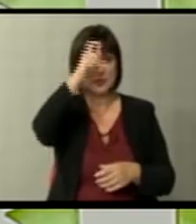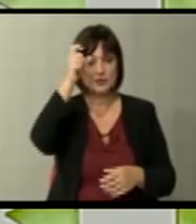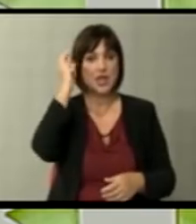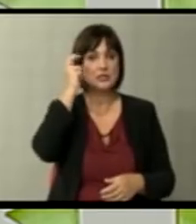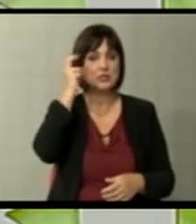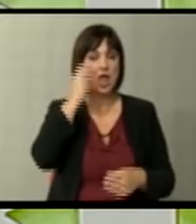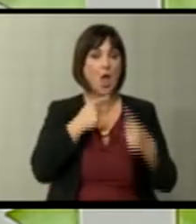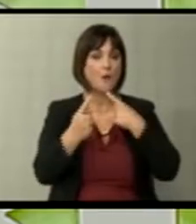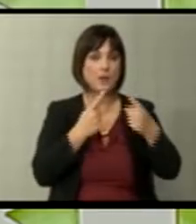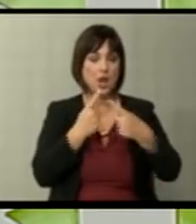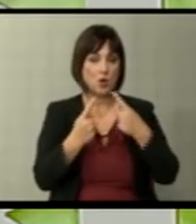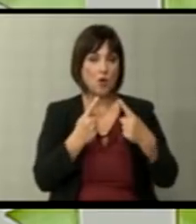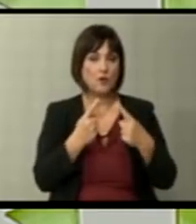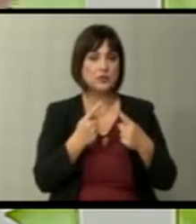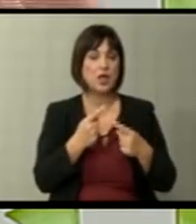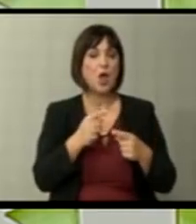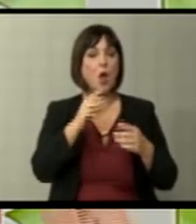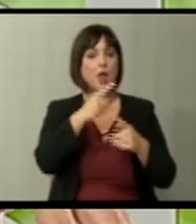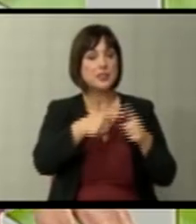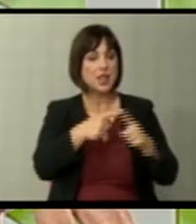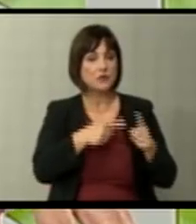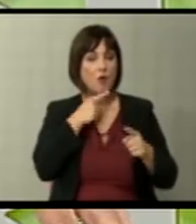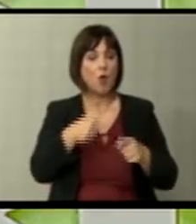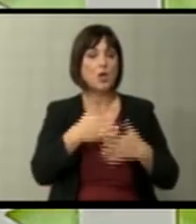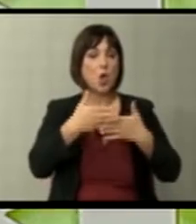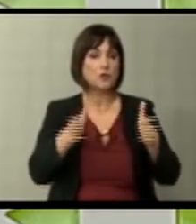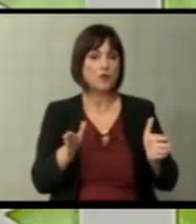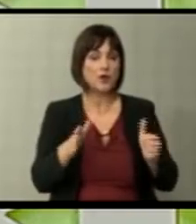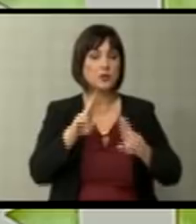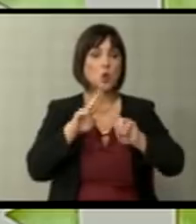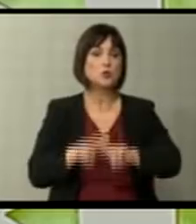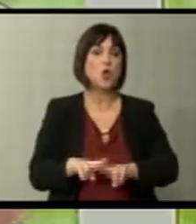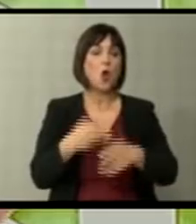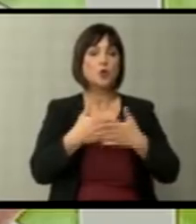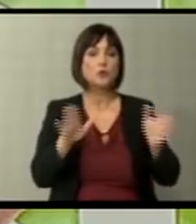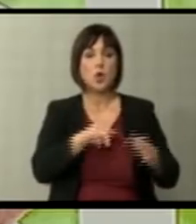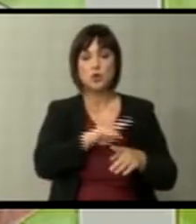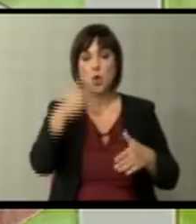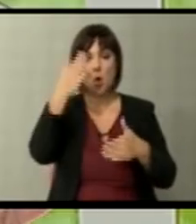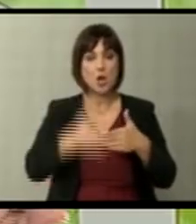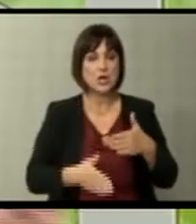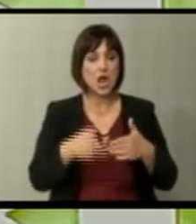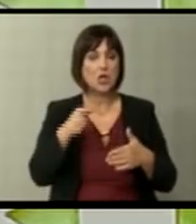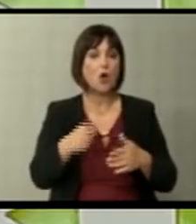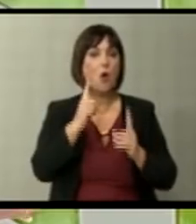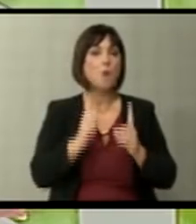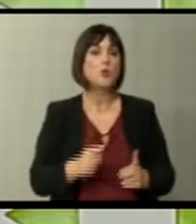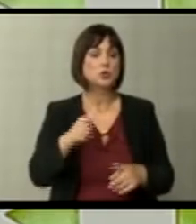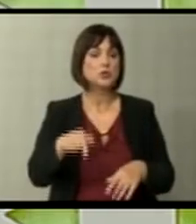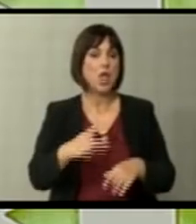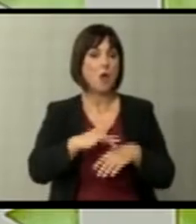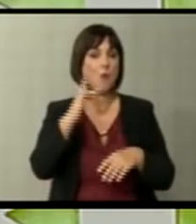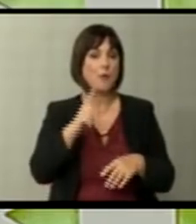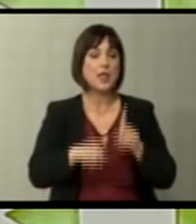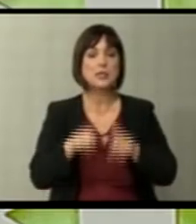црногорските преговори. Поглавијата кои што тие ги отвараат остануваат отворени до крај. Таа клаузула е постои во моментот.